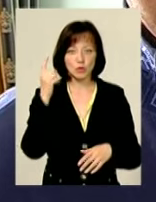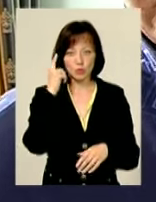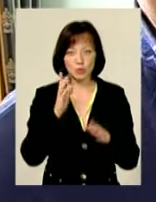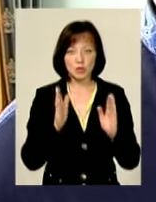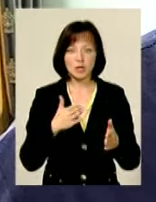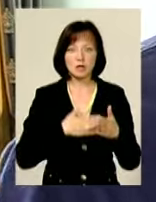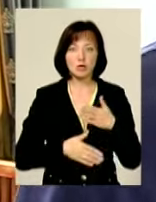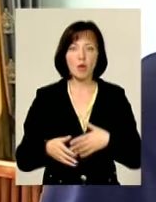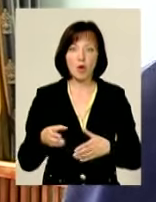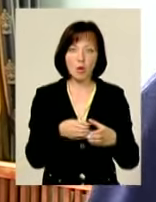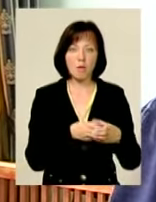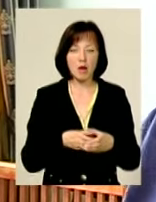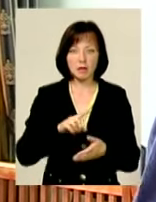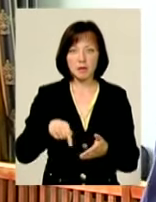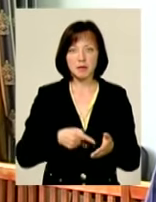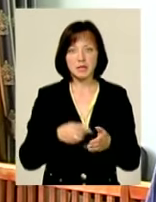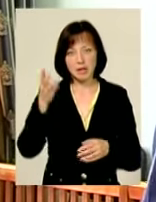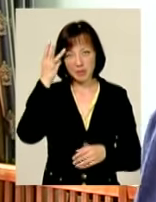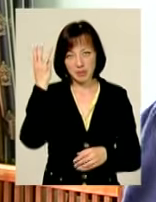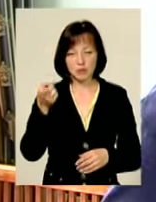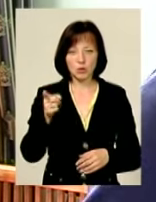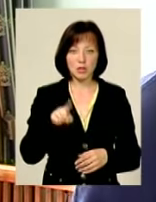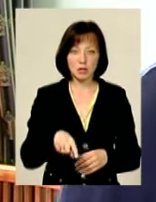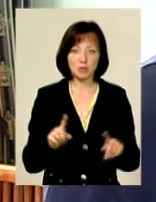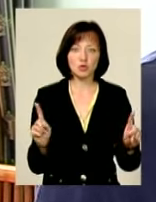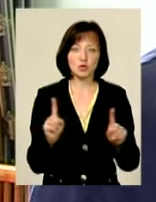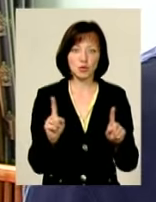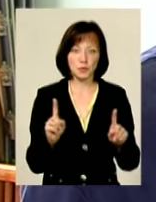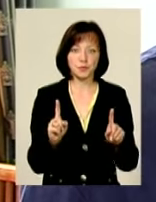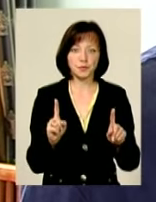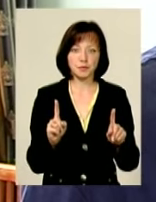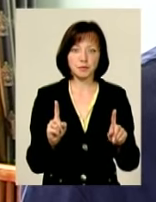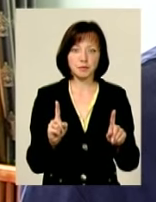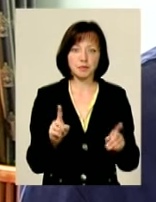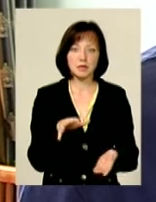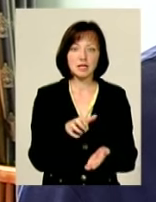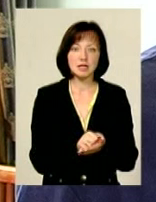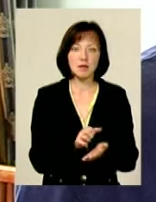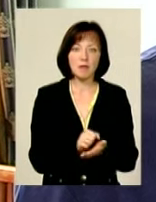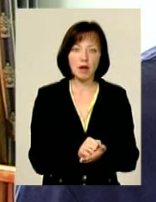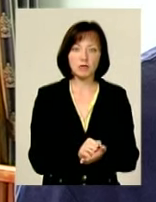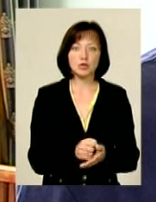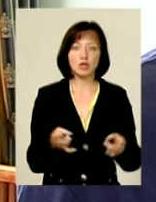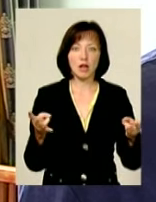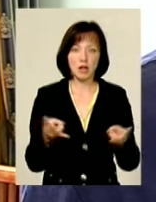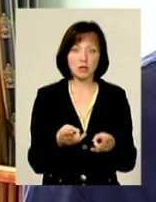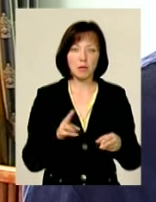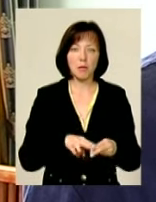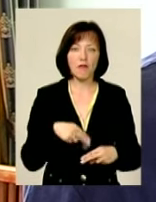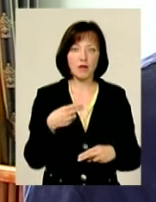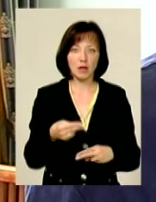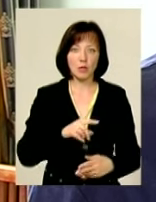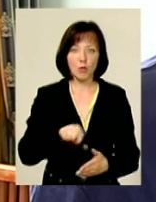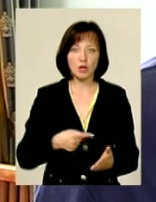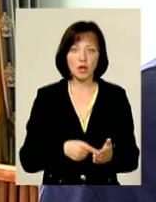буде задоволена громада міста Хмельницького тим, що займаємося тим, що в принципі належить. Повертаємо в